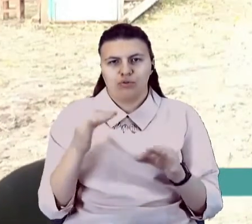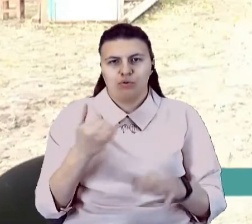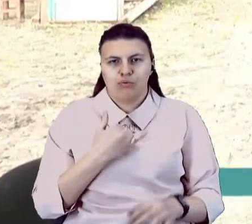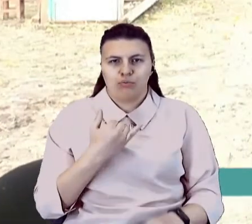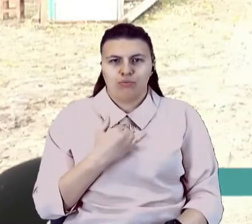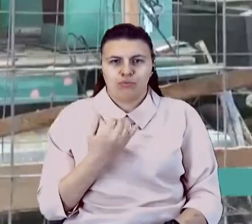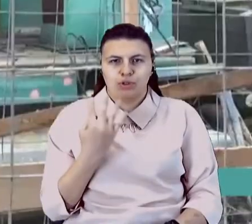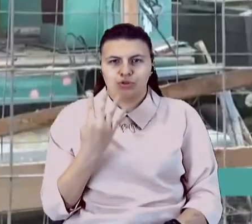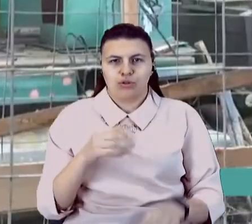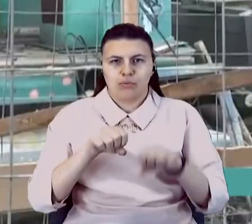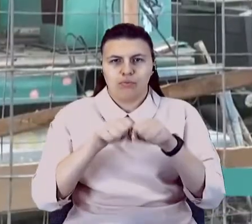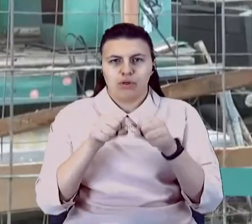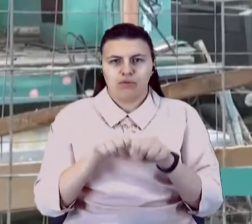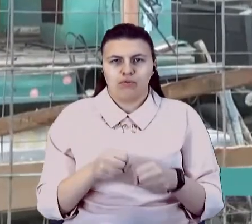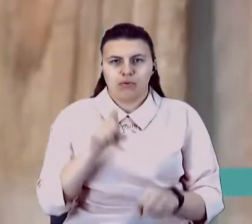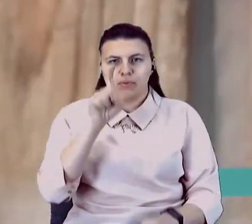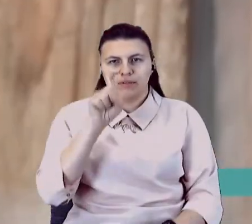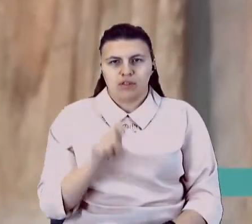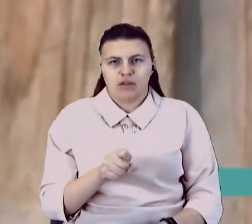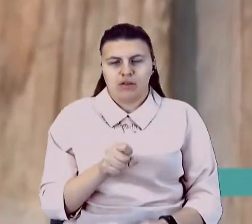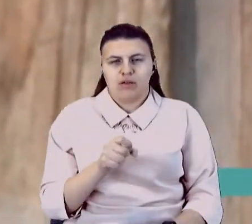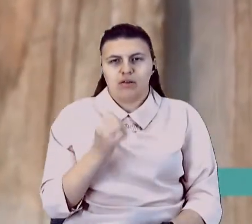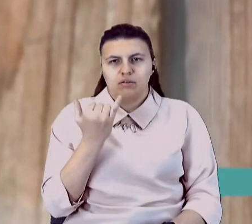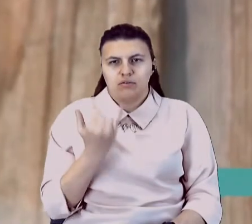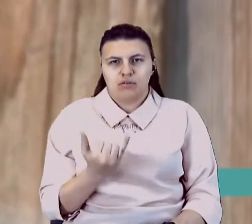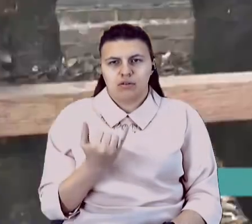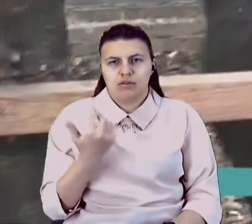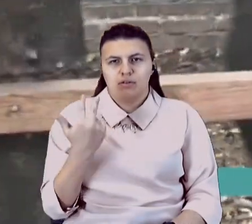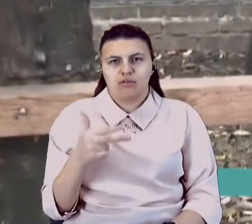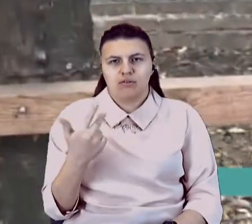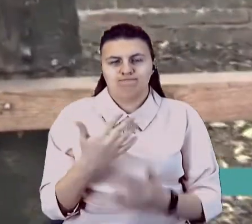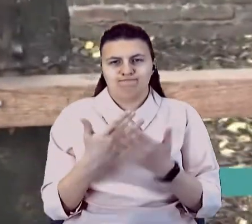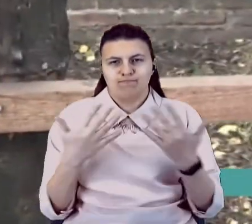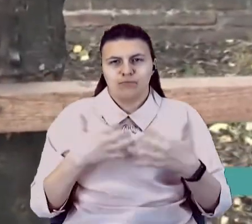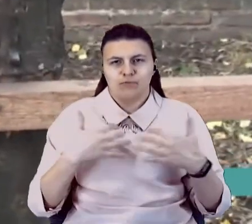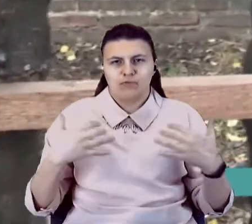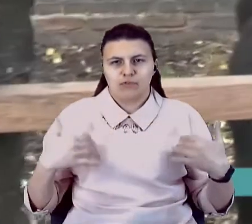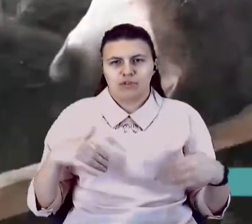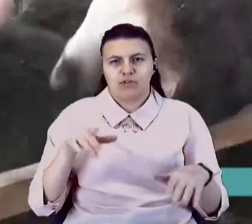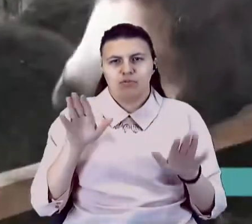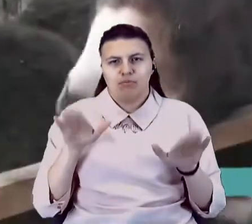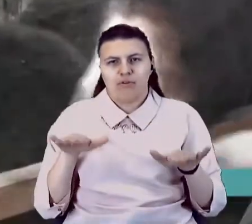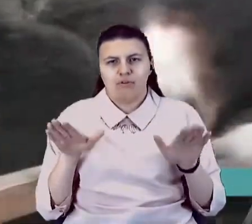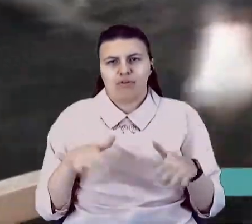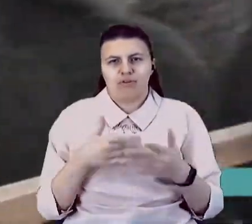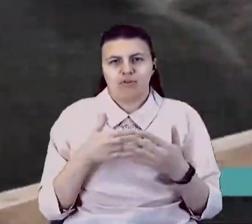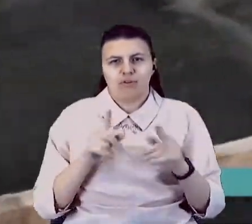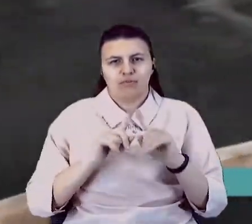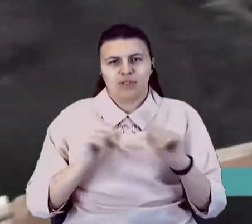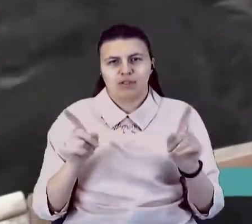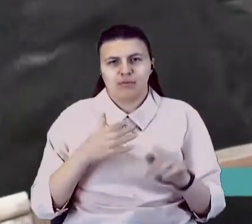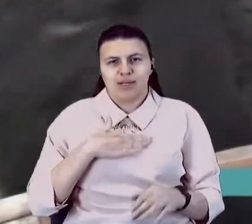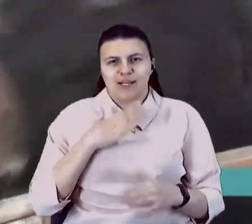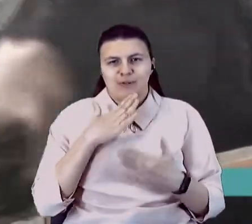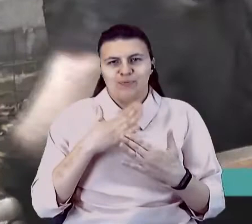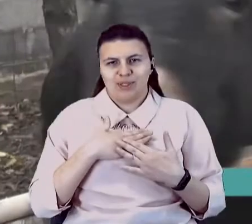переломи позвонка. Наразі тут живе три десятки тварин та птахів. Серед них є рідкісні породи. Ось це мої любі. Тут